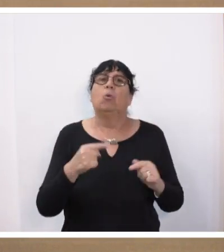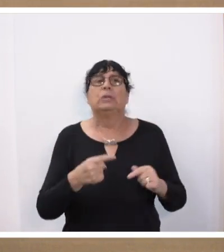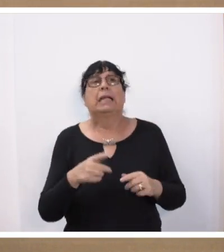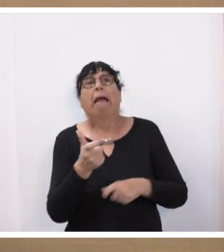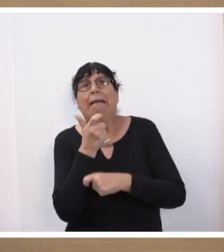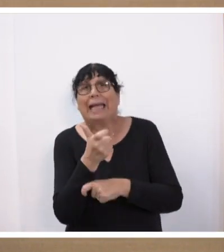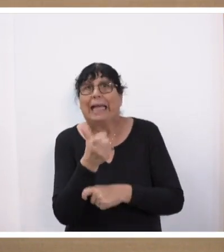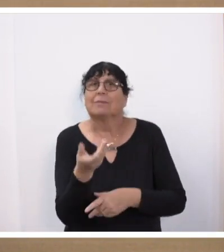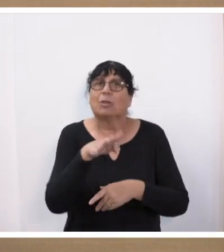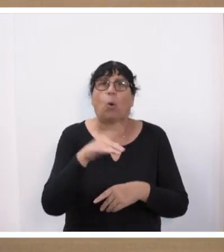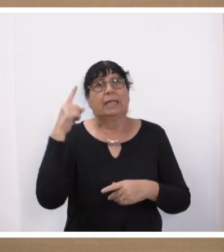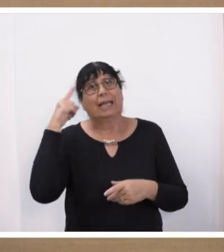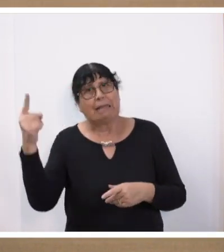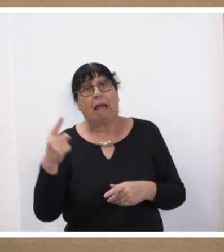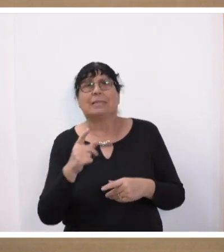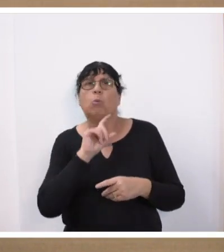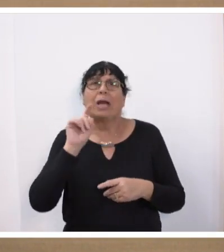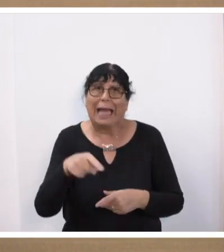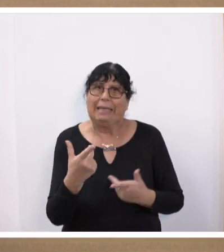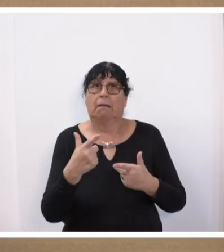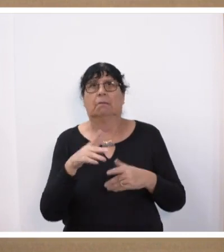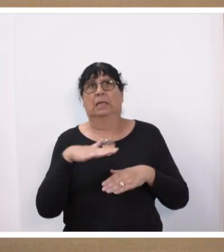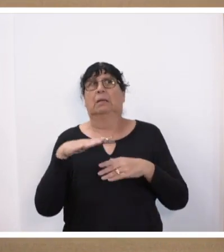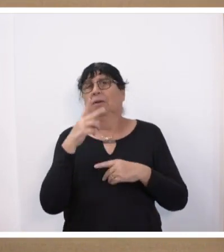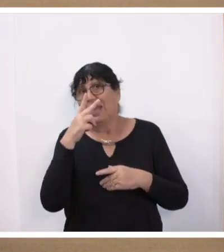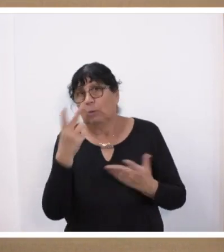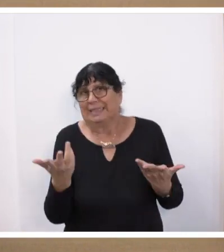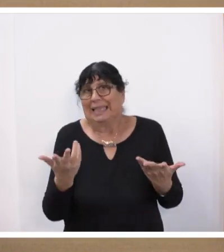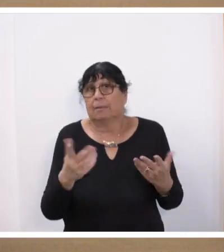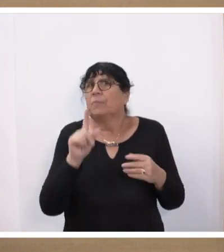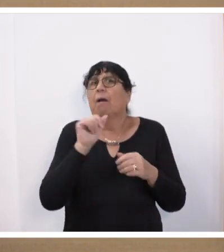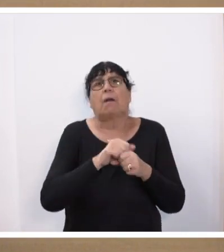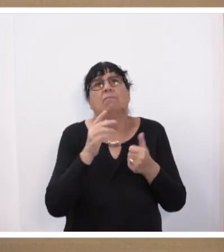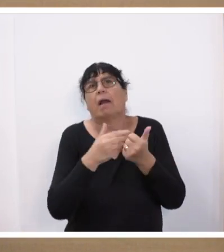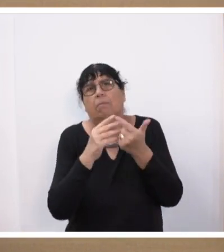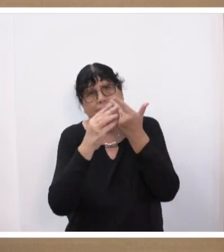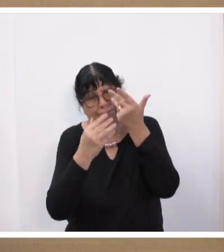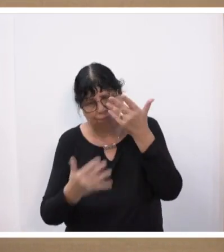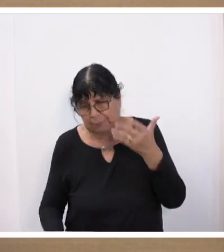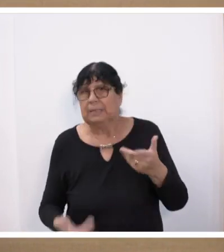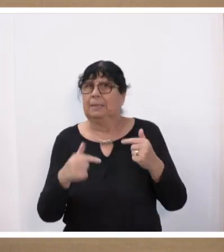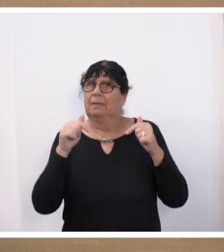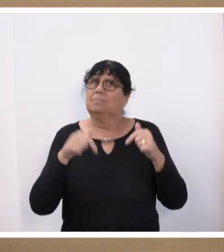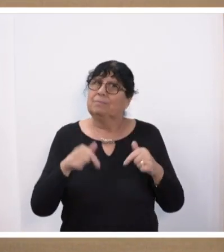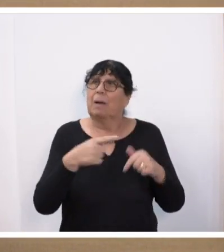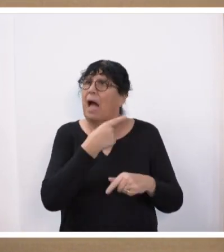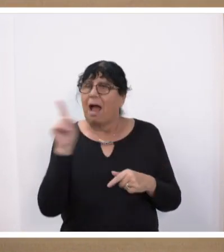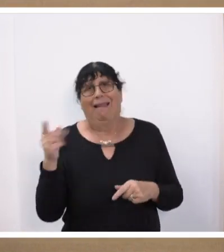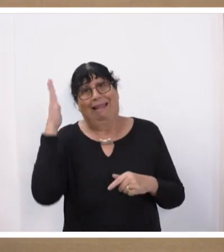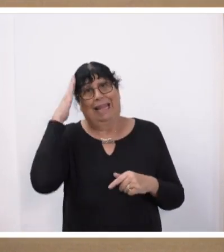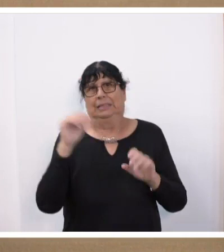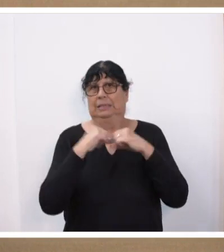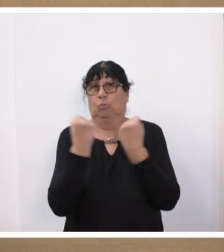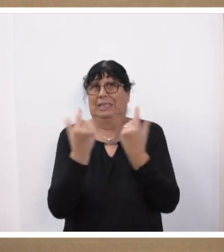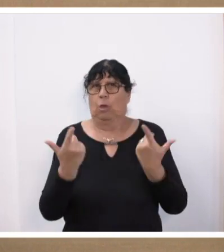kennen die Lage in der Ukraine und ich kann die Reihe fast unbegrenzt fortsetzen. Sie alle an den Bildschirmen, aber auch hier im Raum kennen die Situation.